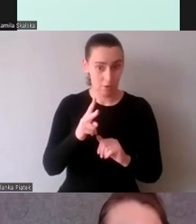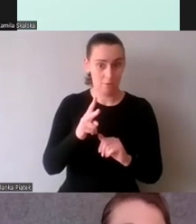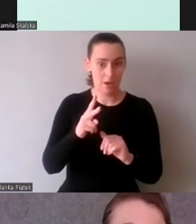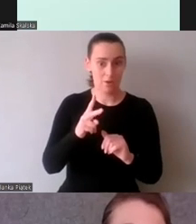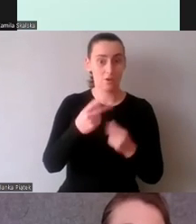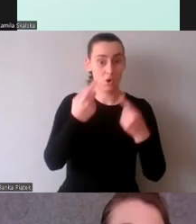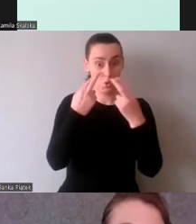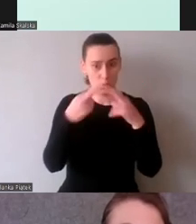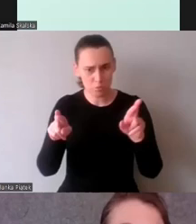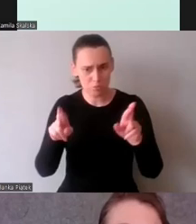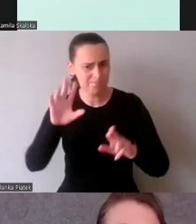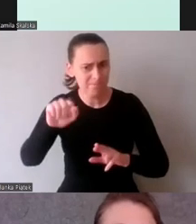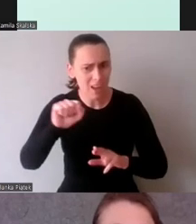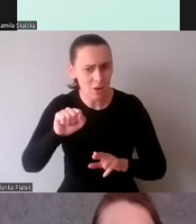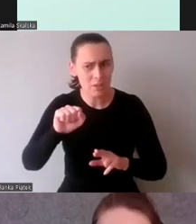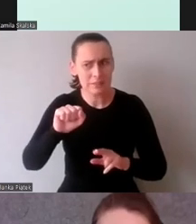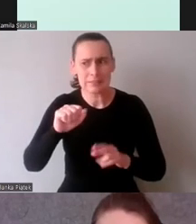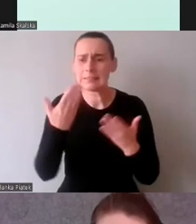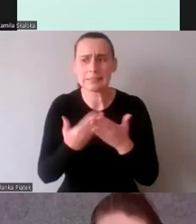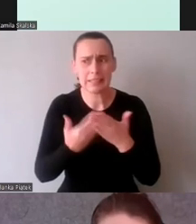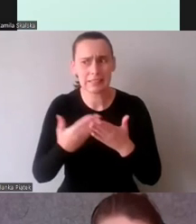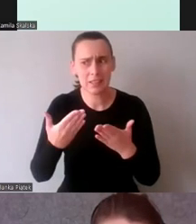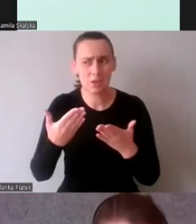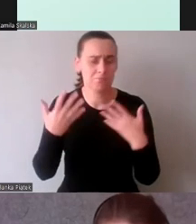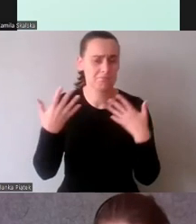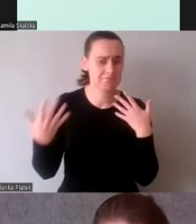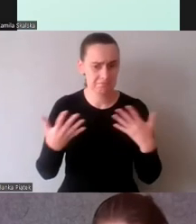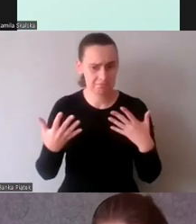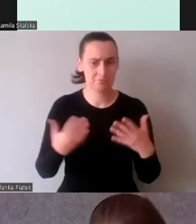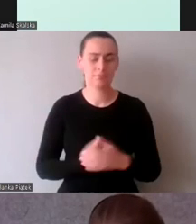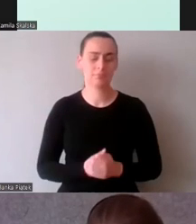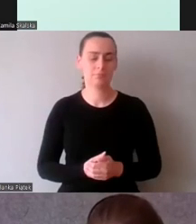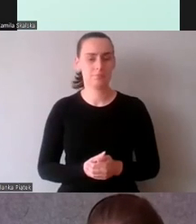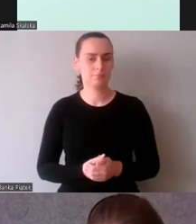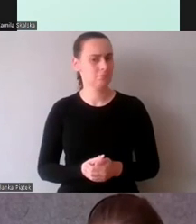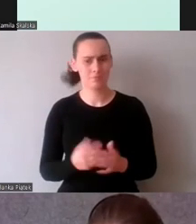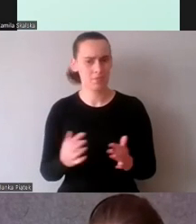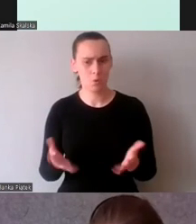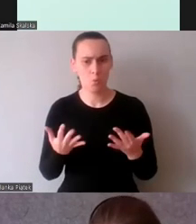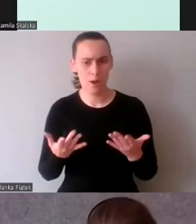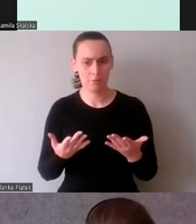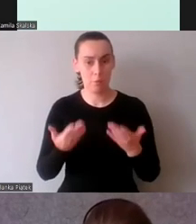Nie jest tak łatwo pokazać różnicę między pamięcią roboczą poszczególnych tłumaczeń.